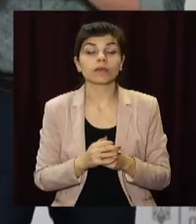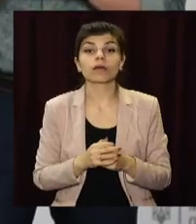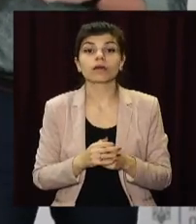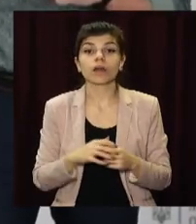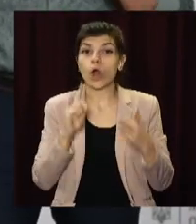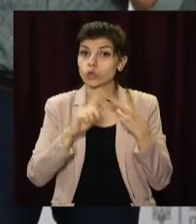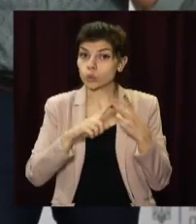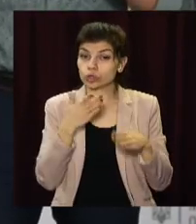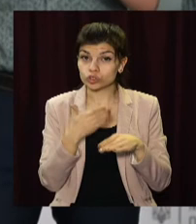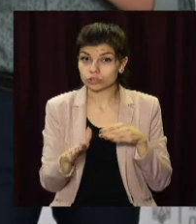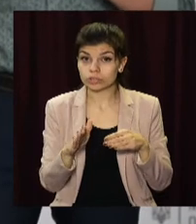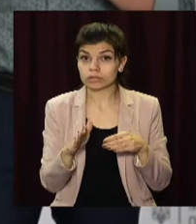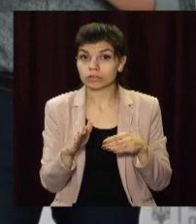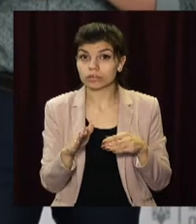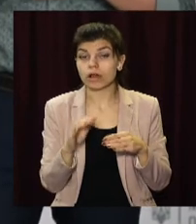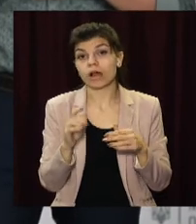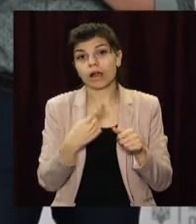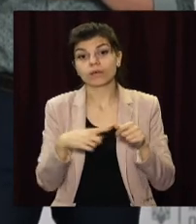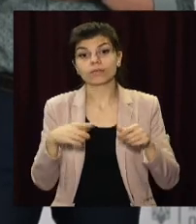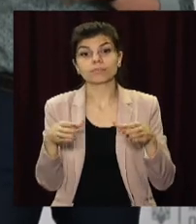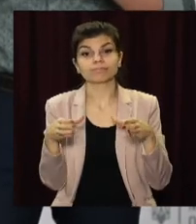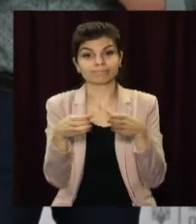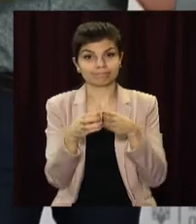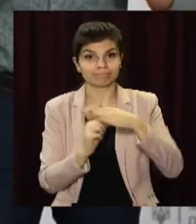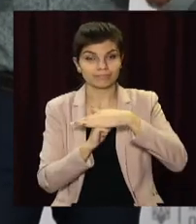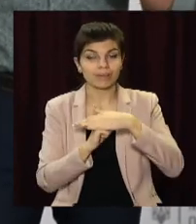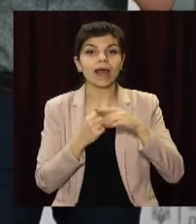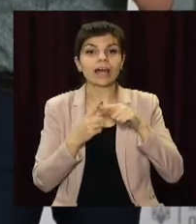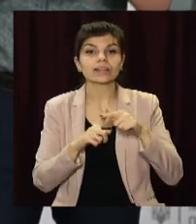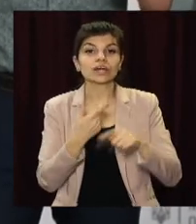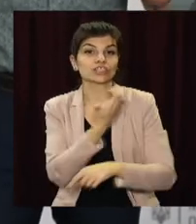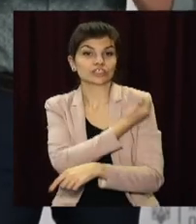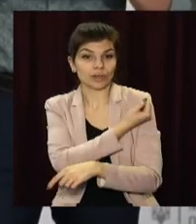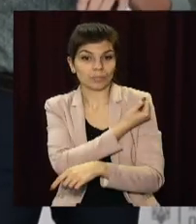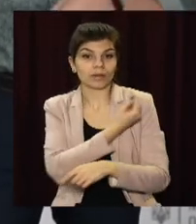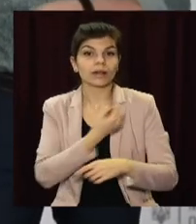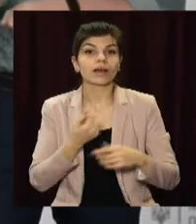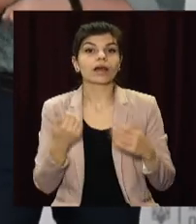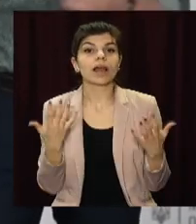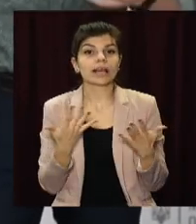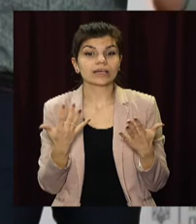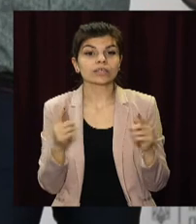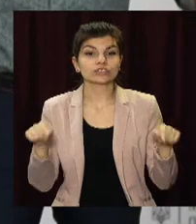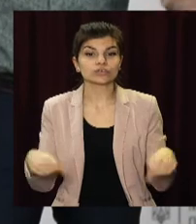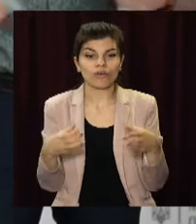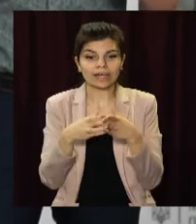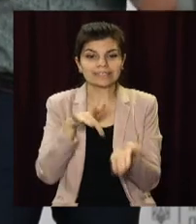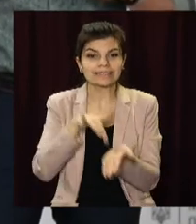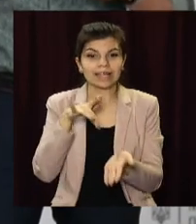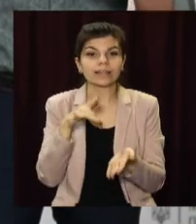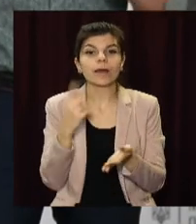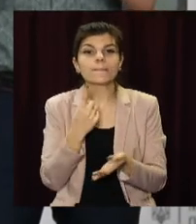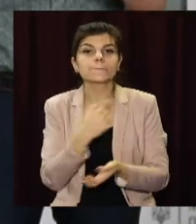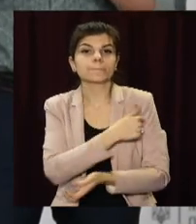Друга частина або платформа – це пункти щеплення, які створюються при центрах